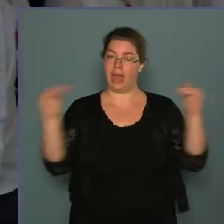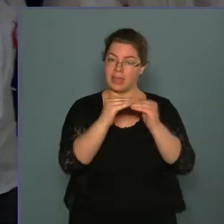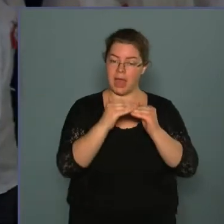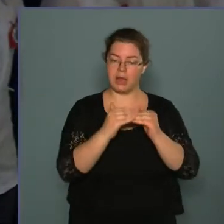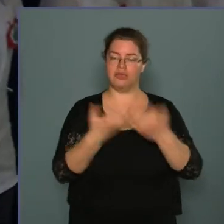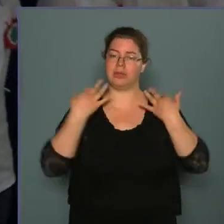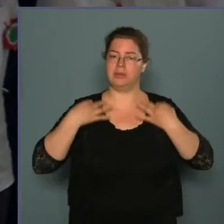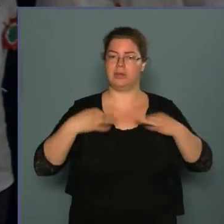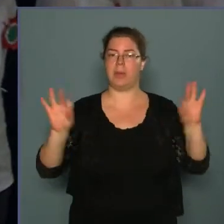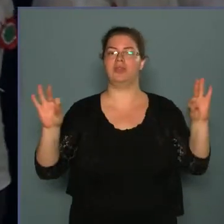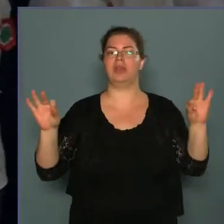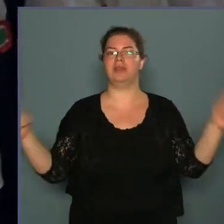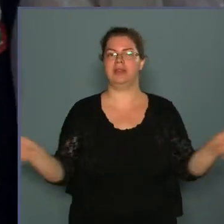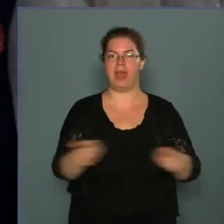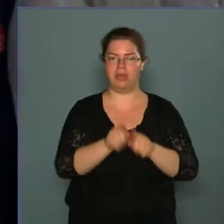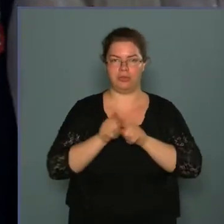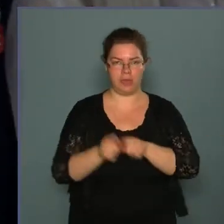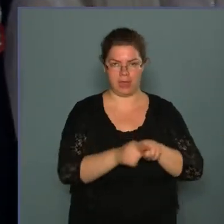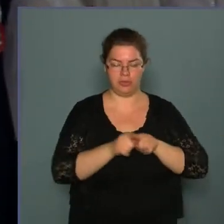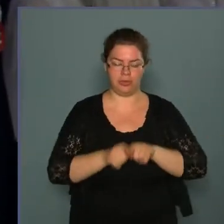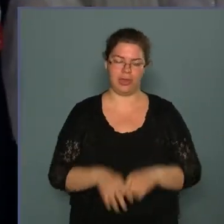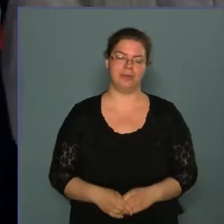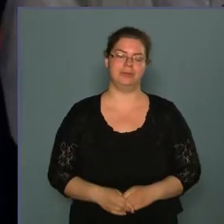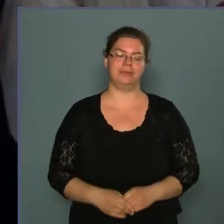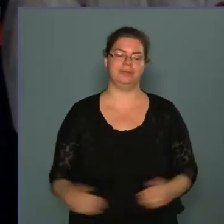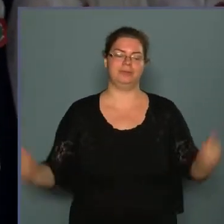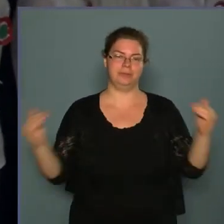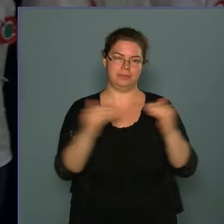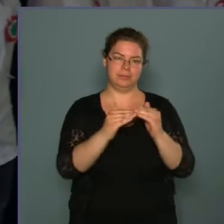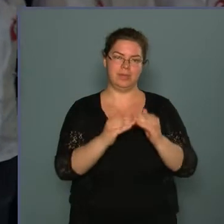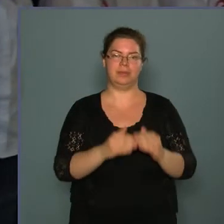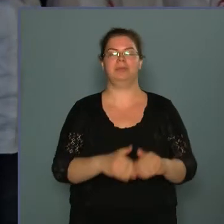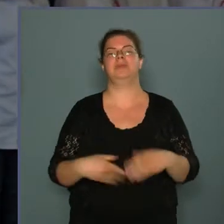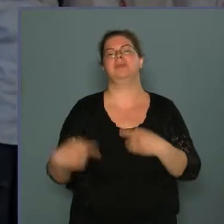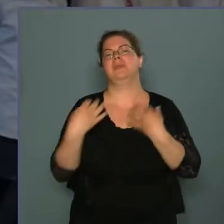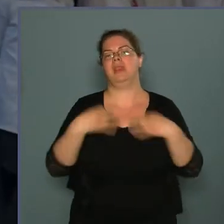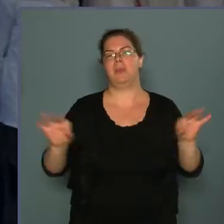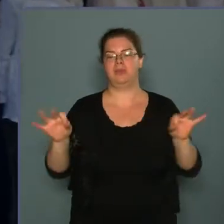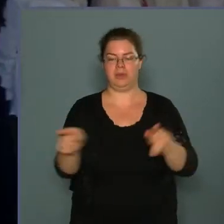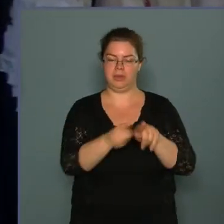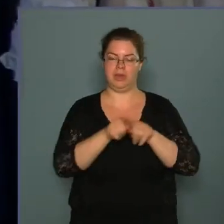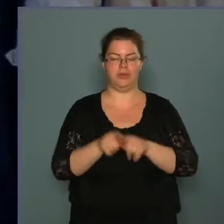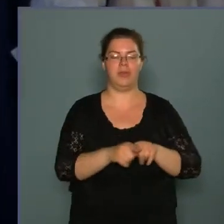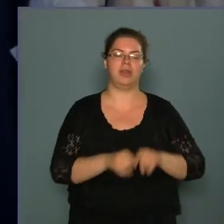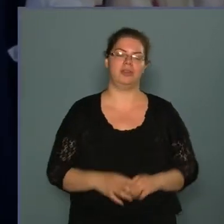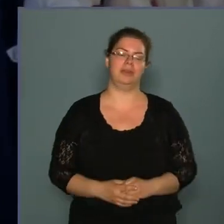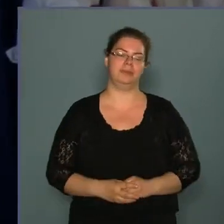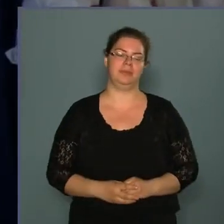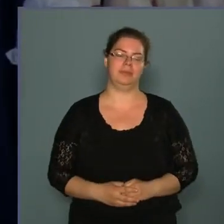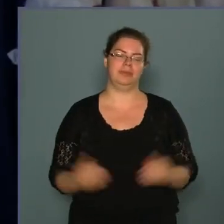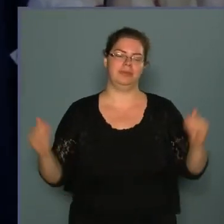Egyenlőség, szabadság, testvériség! Egyenlőség, szabadság, testvériség!